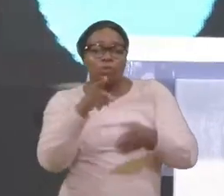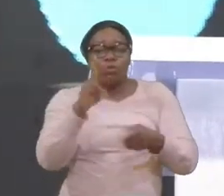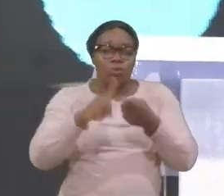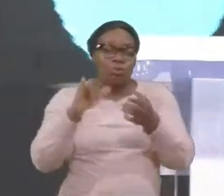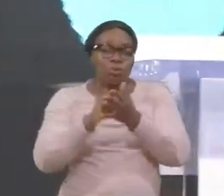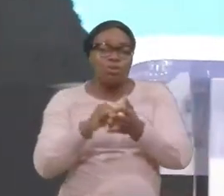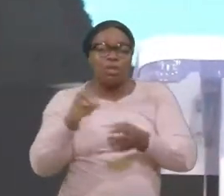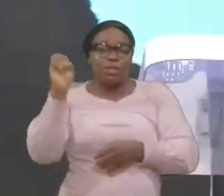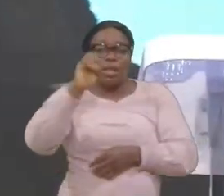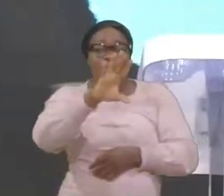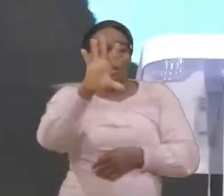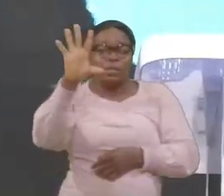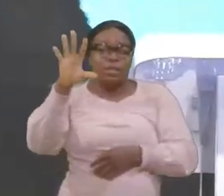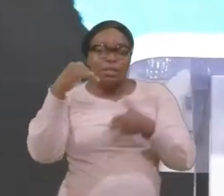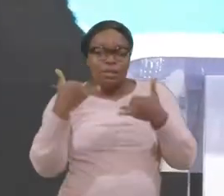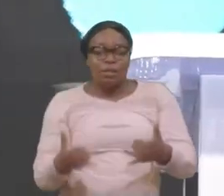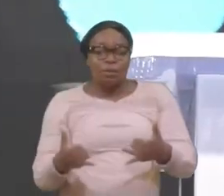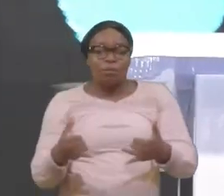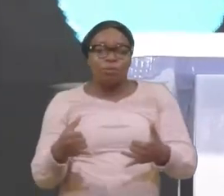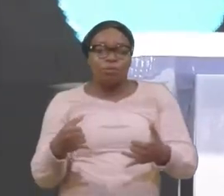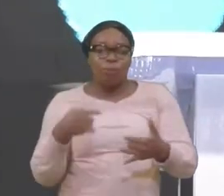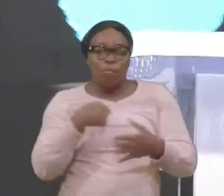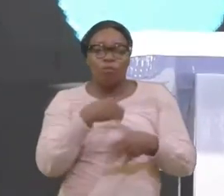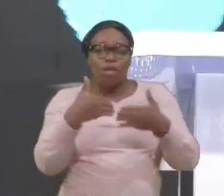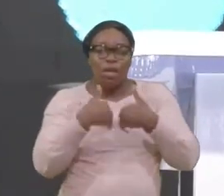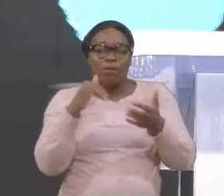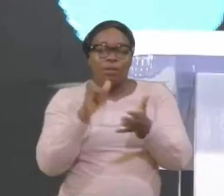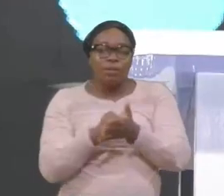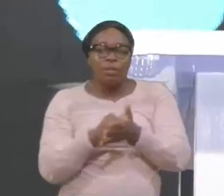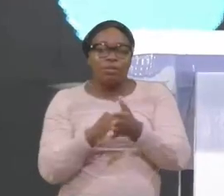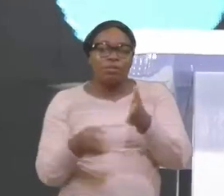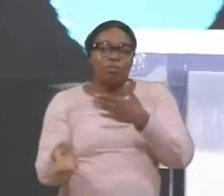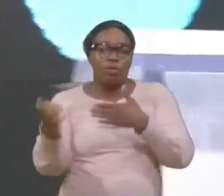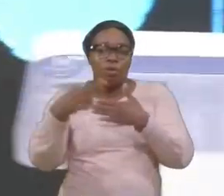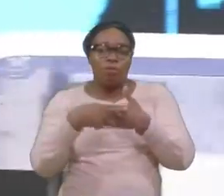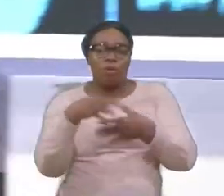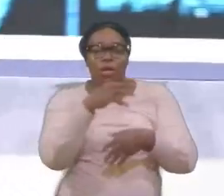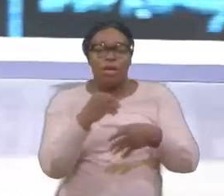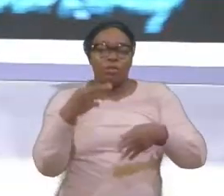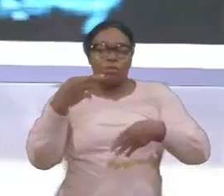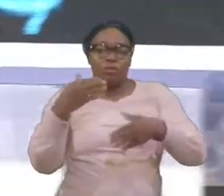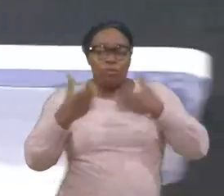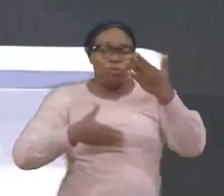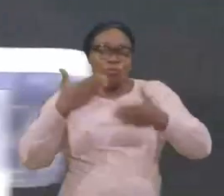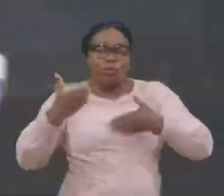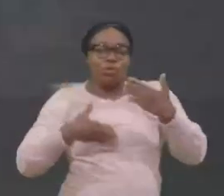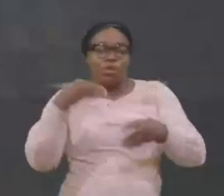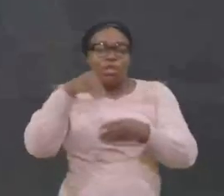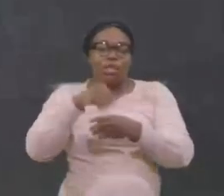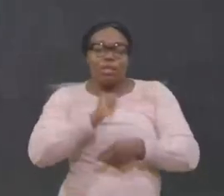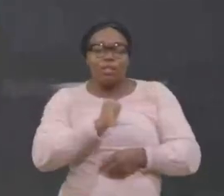vie, Nous avons maintenant, Le rétablissement et la réjouissance, Dans la solution,